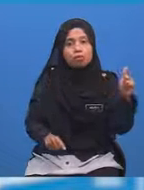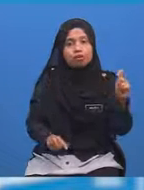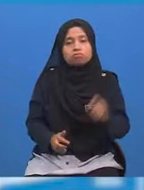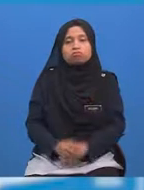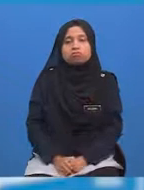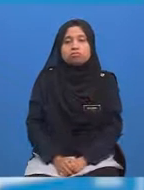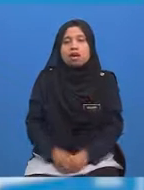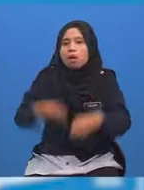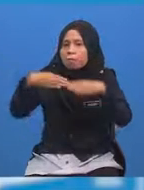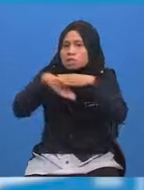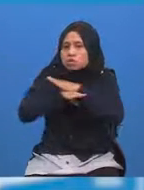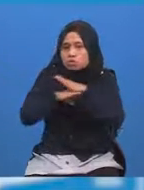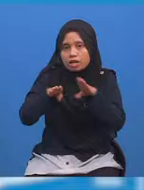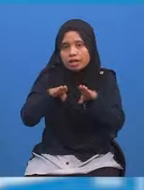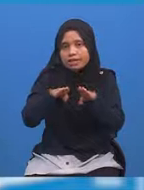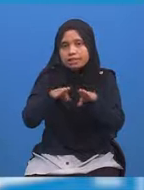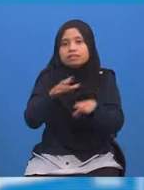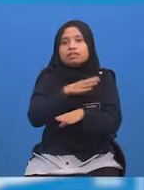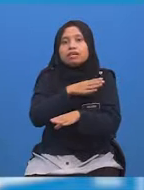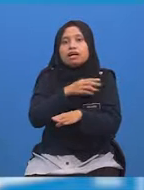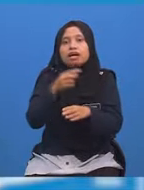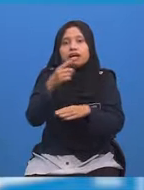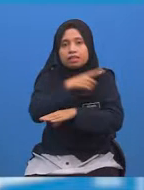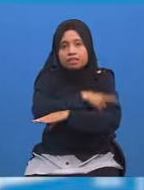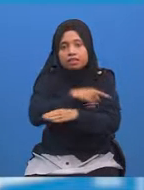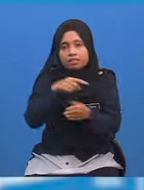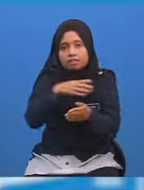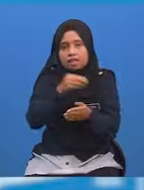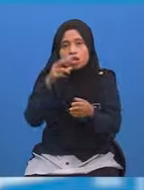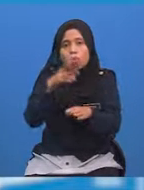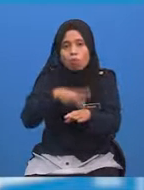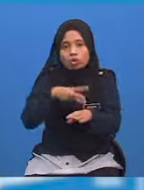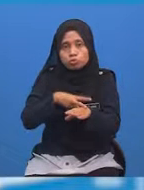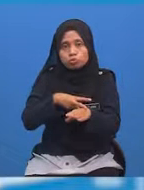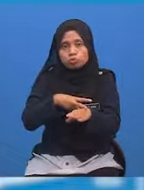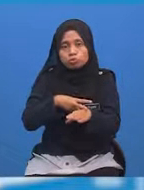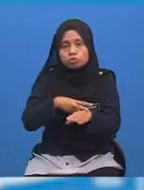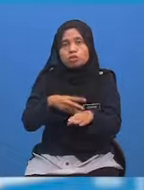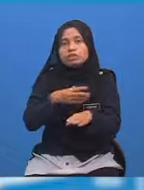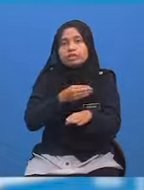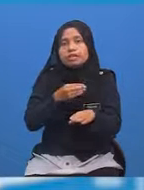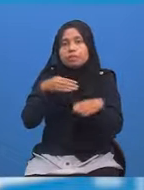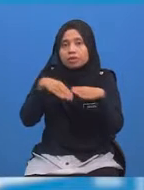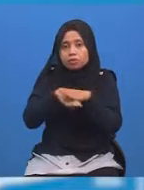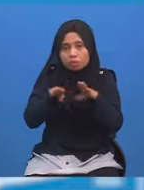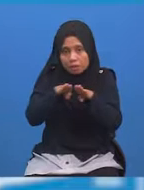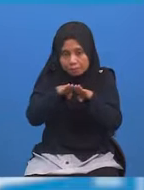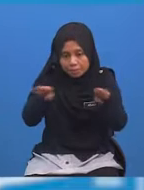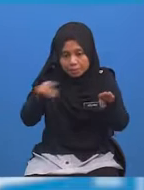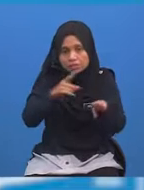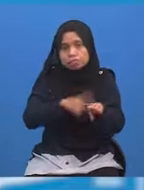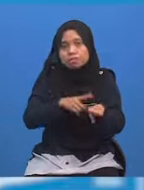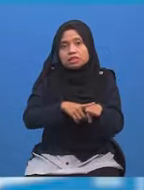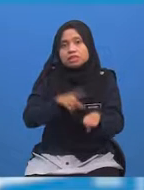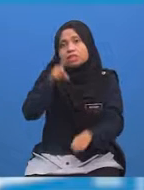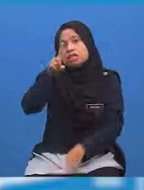Masukkan waktu dan hari di Osaka Kemudian Kemudian masukkan beza masa